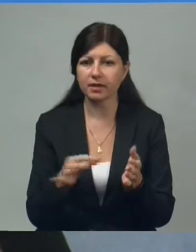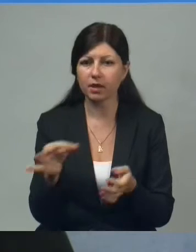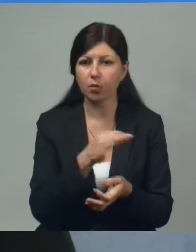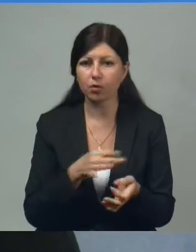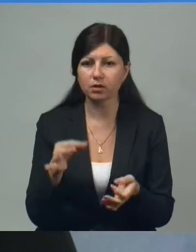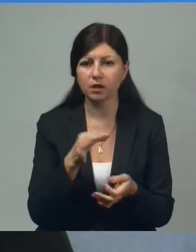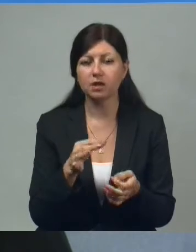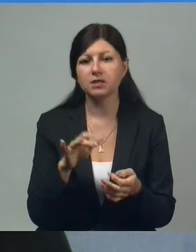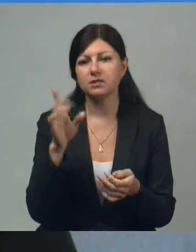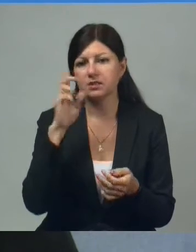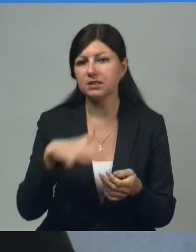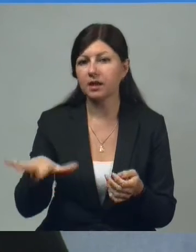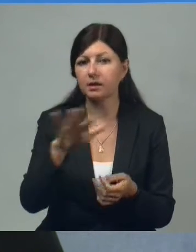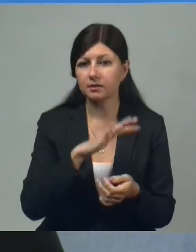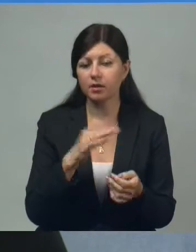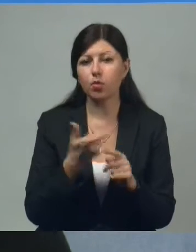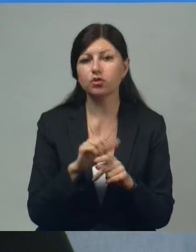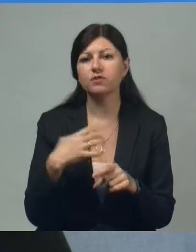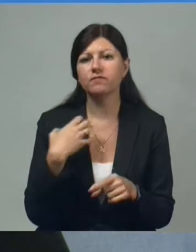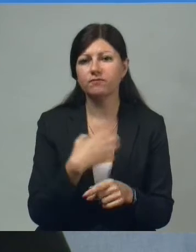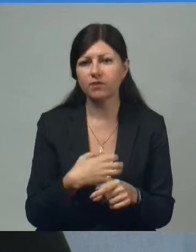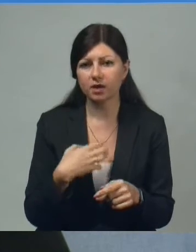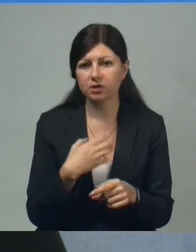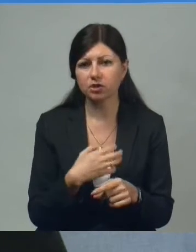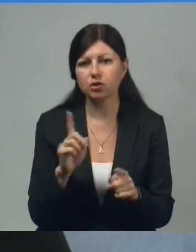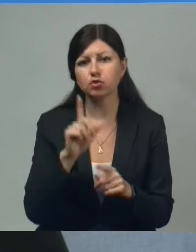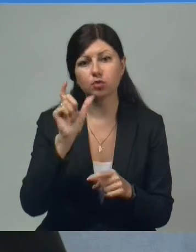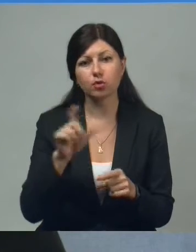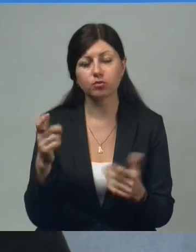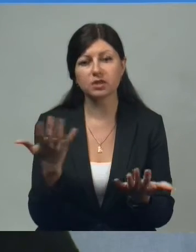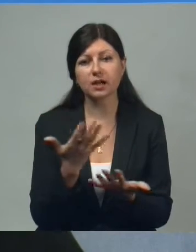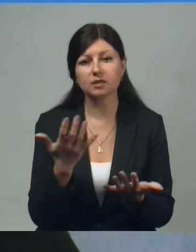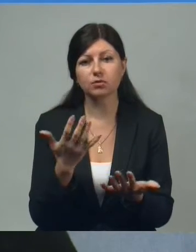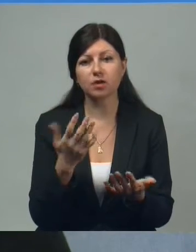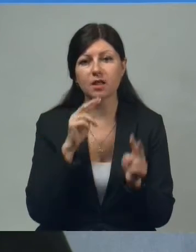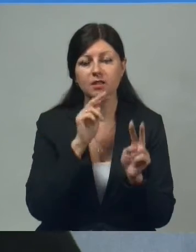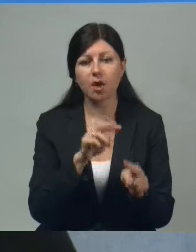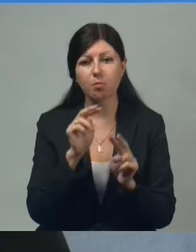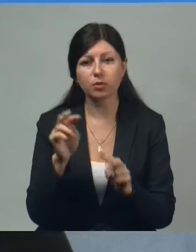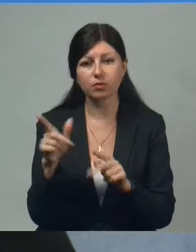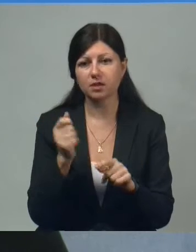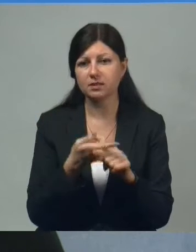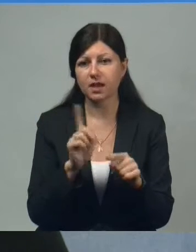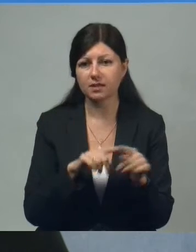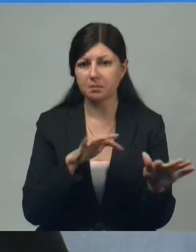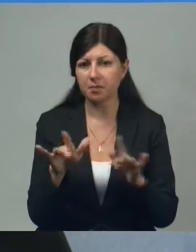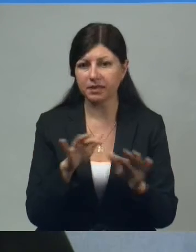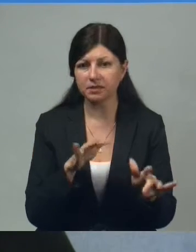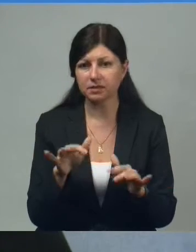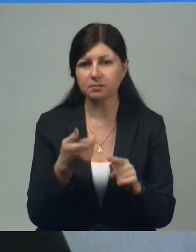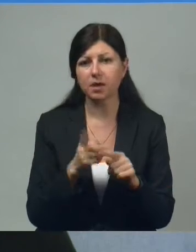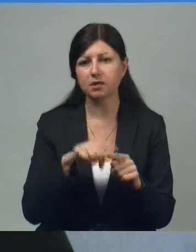решается судьба страны. И очень важно, что люди, которые наблюдали за этим процессом,